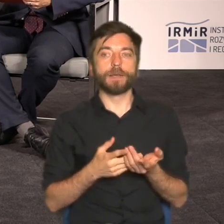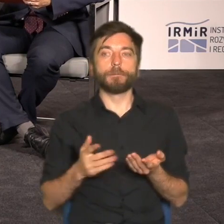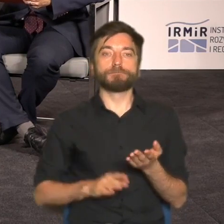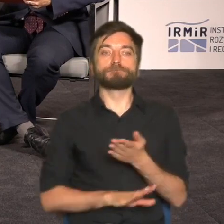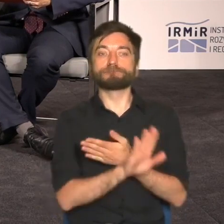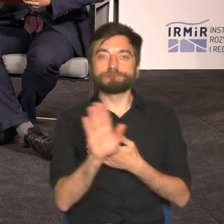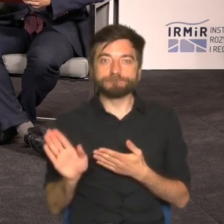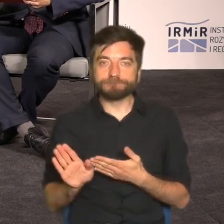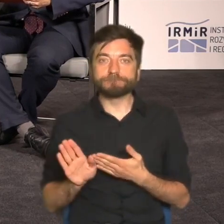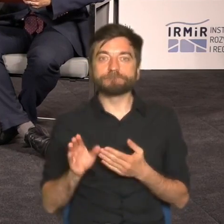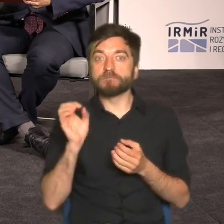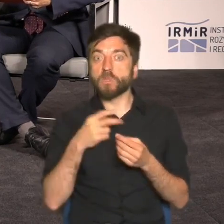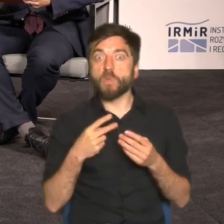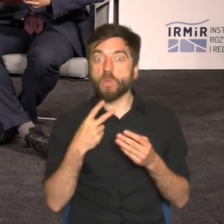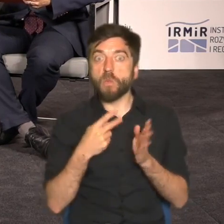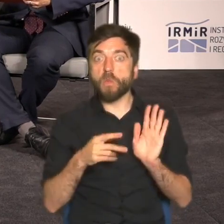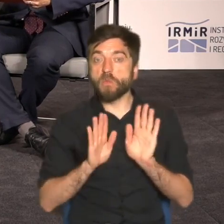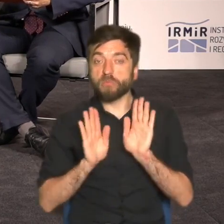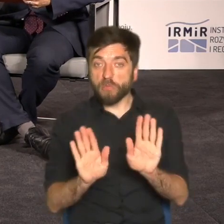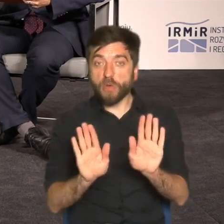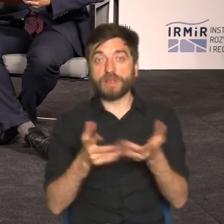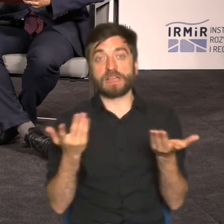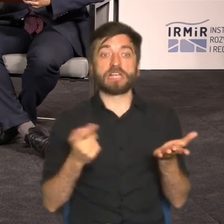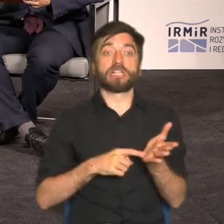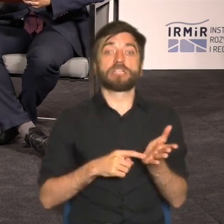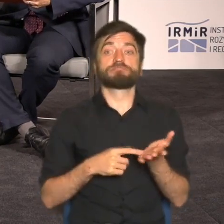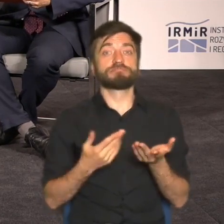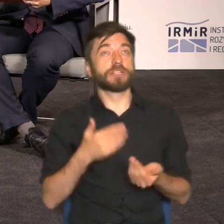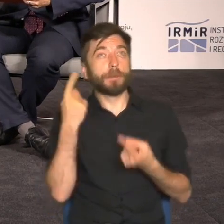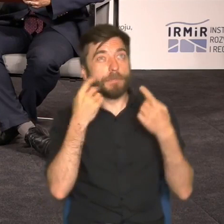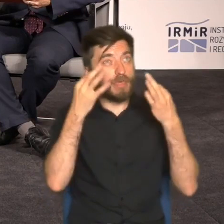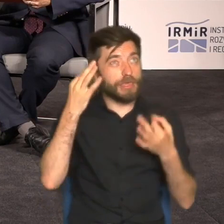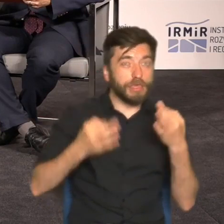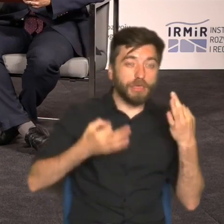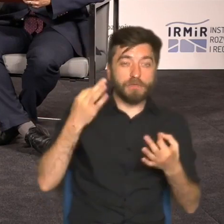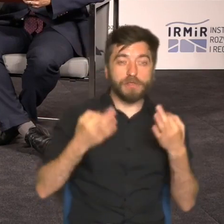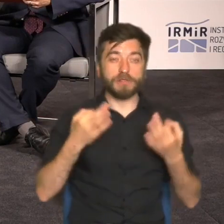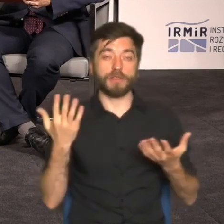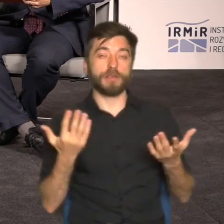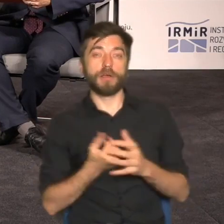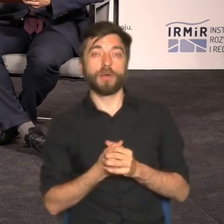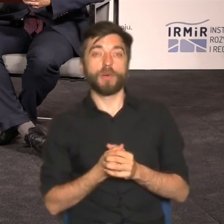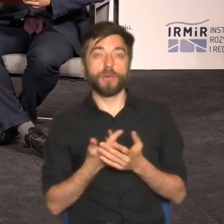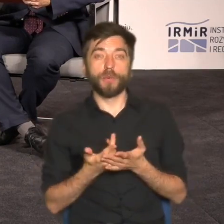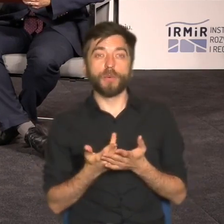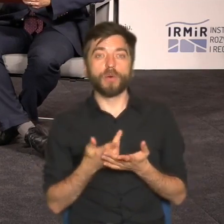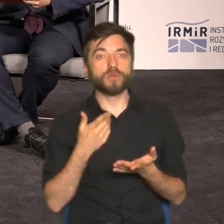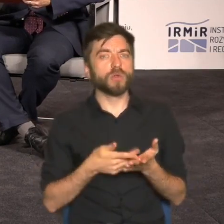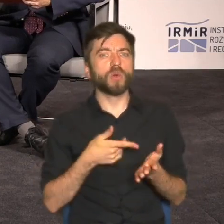i próba zastanowienia się na temat tego, jakie właściwie są takie